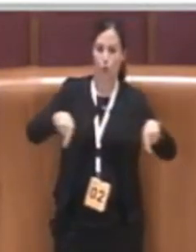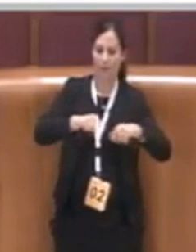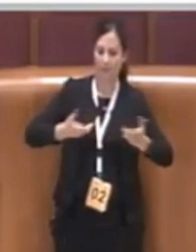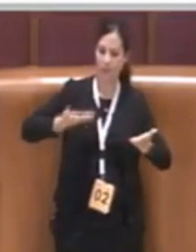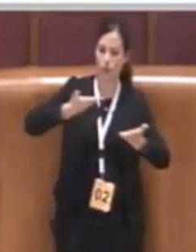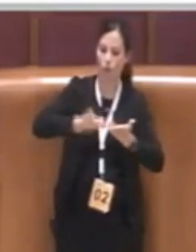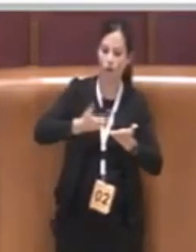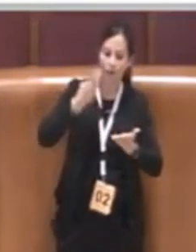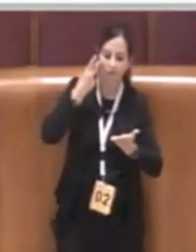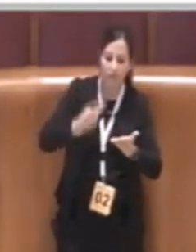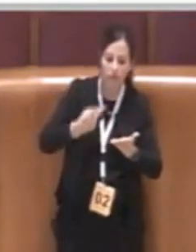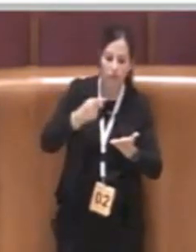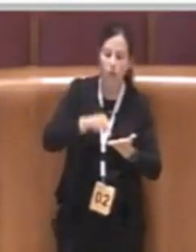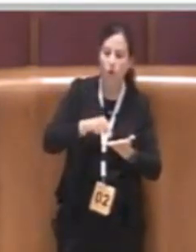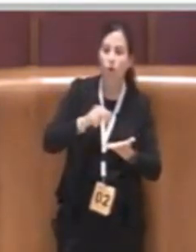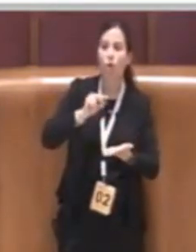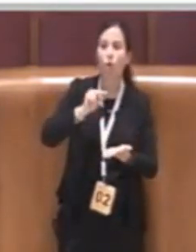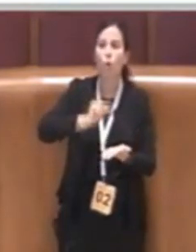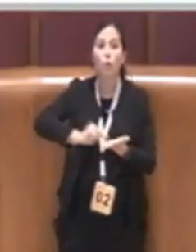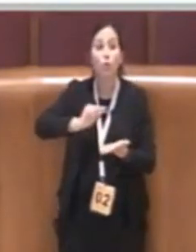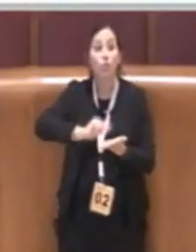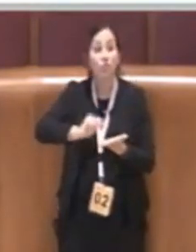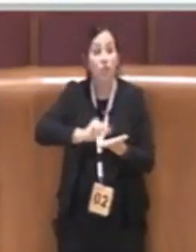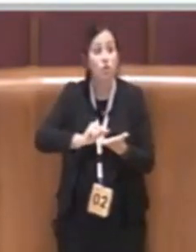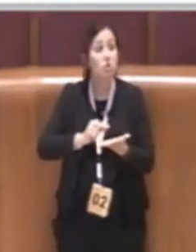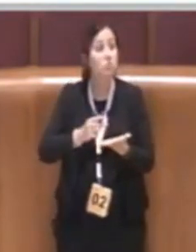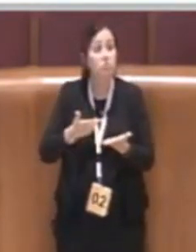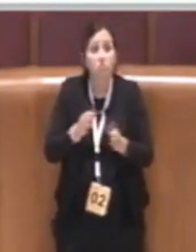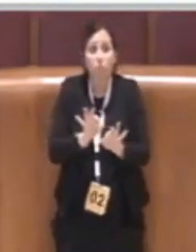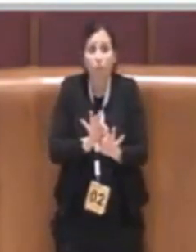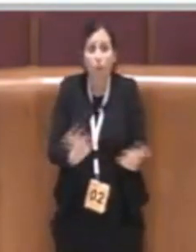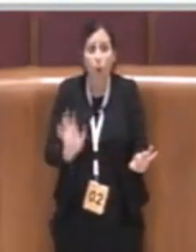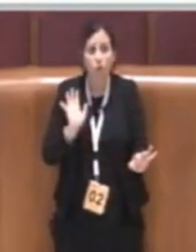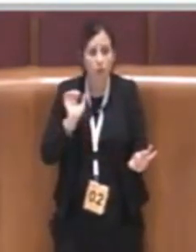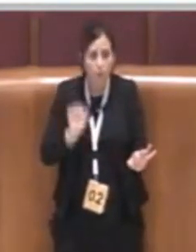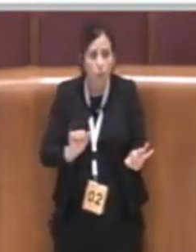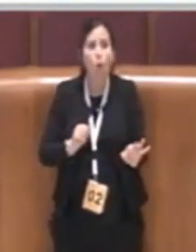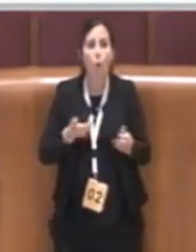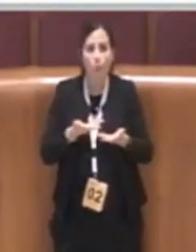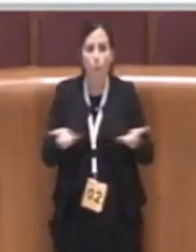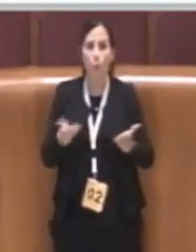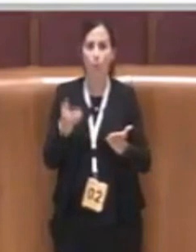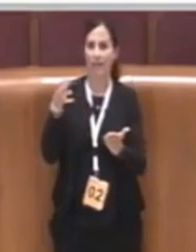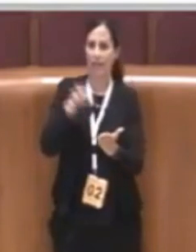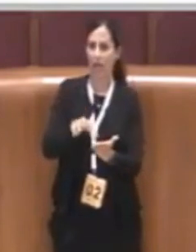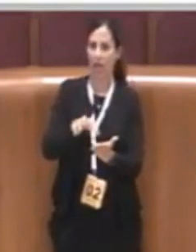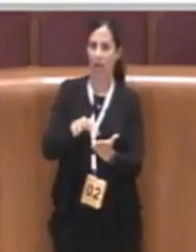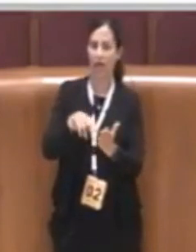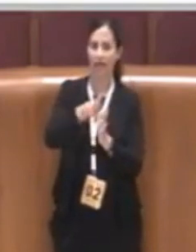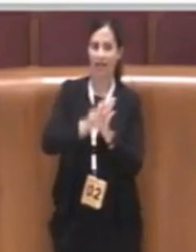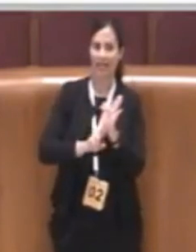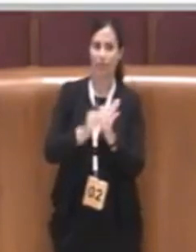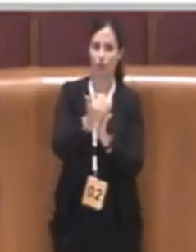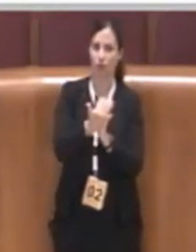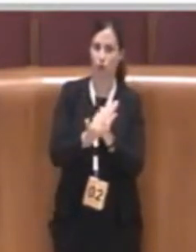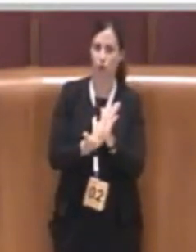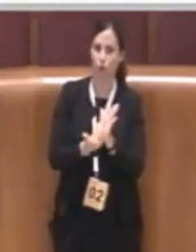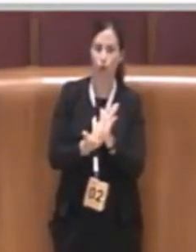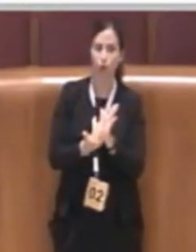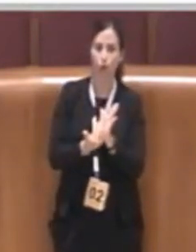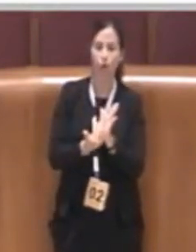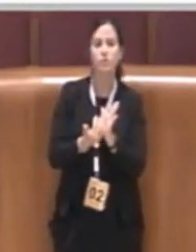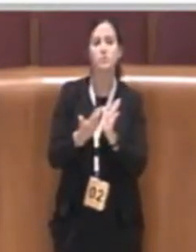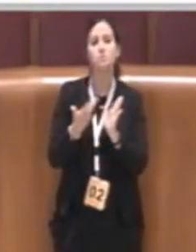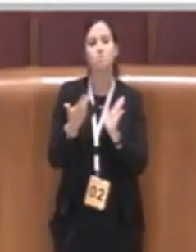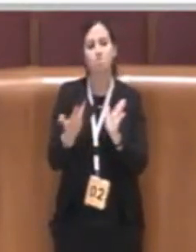pronti per pubblicare questo registro in più però va detto che l'housing sociale è